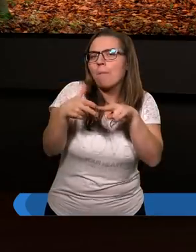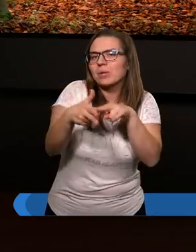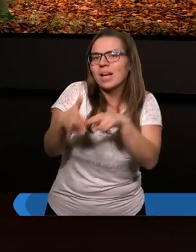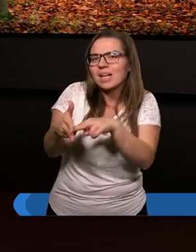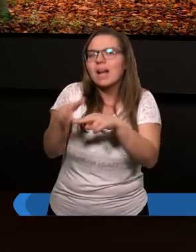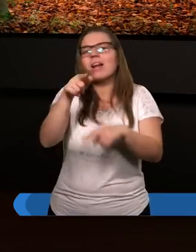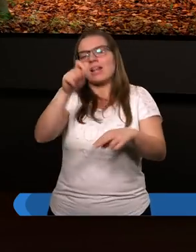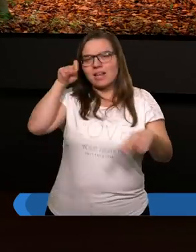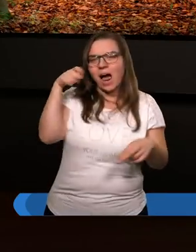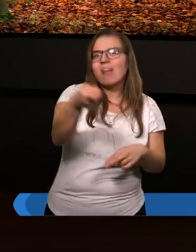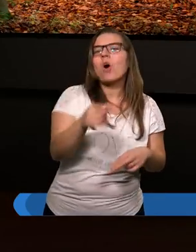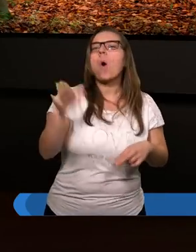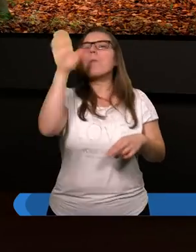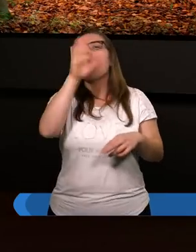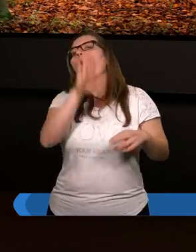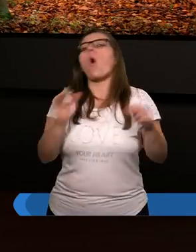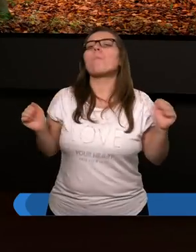Nazywano ich bogobojnymi.